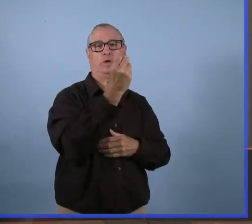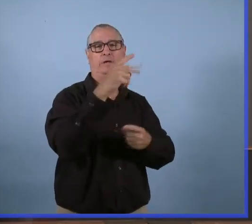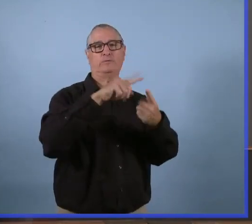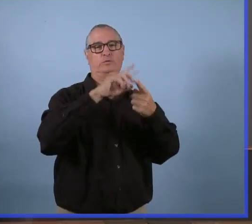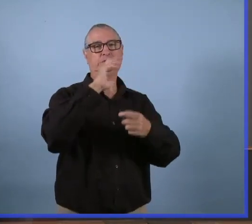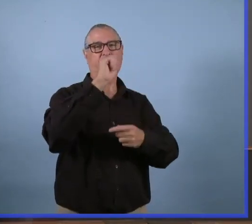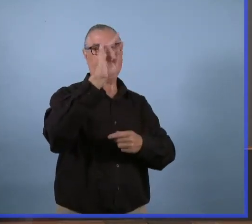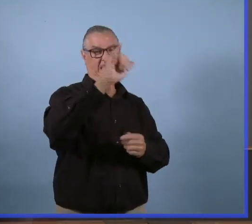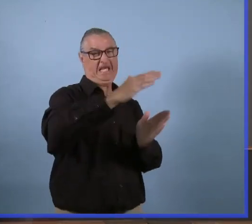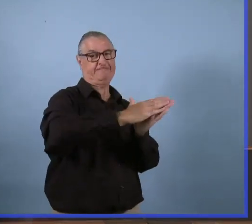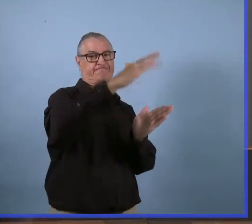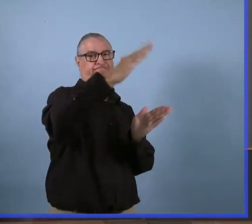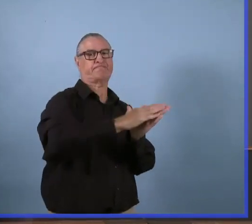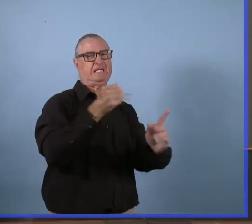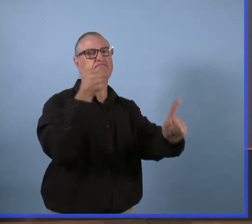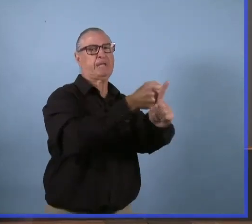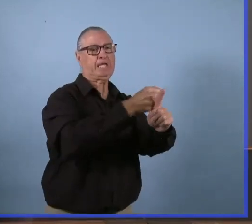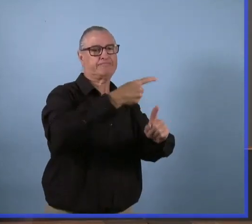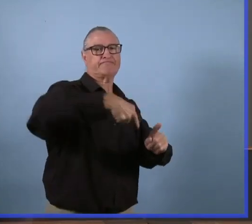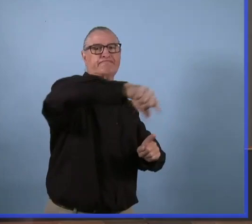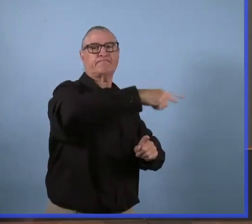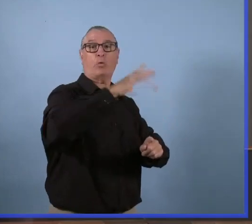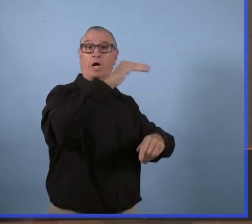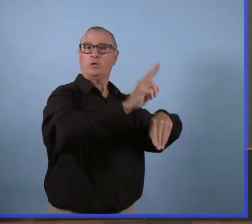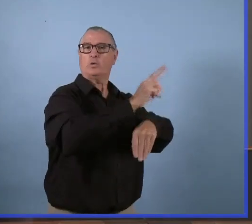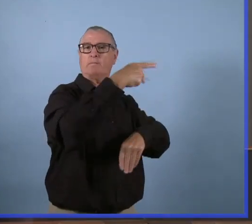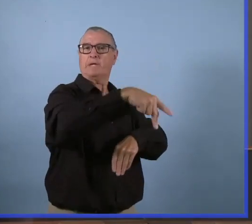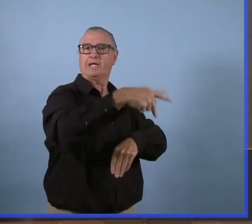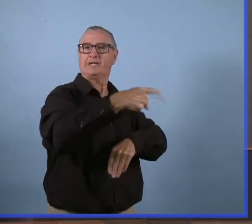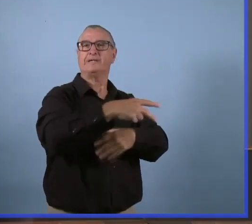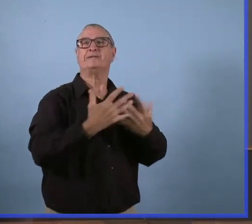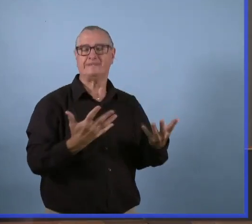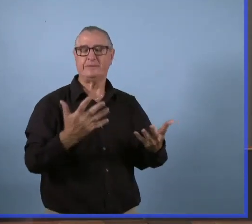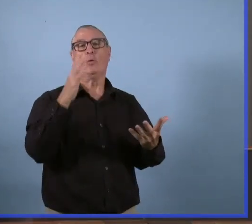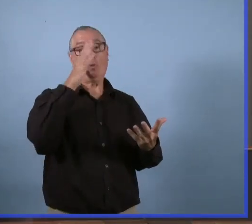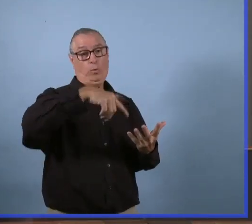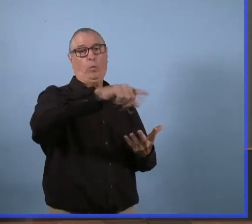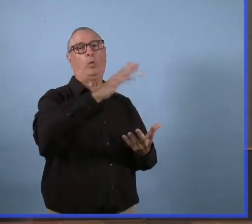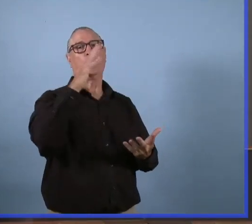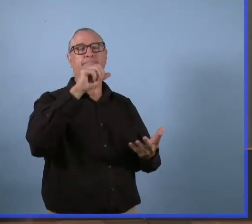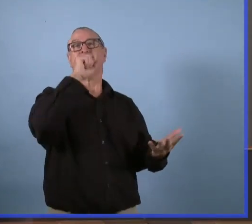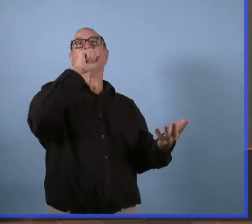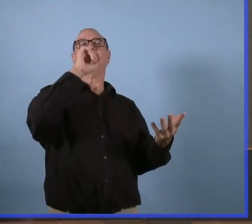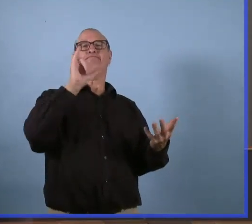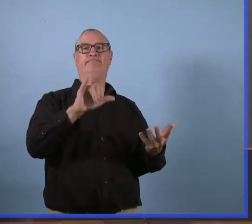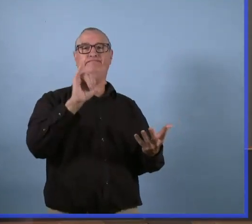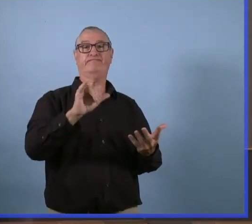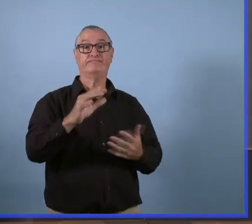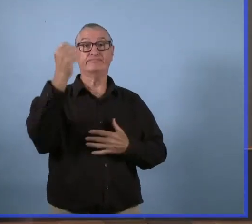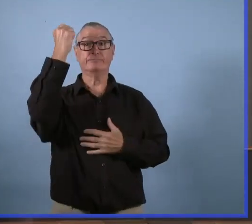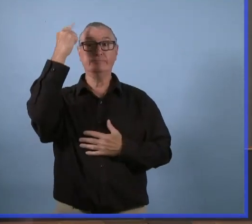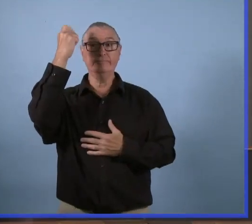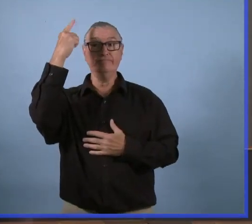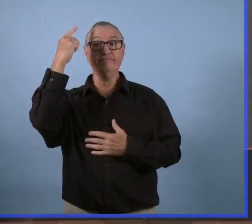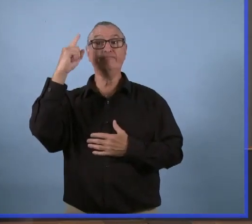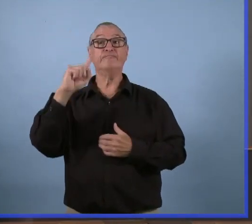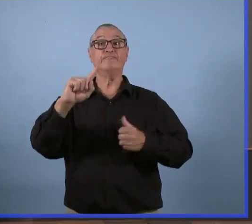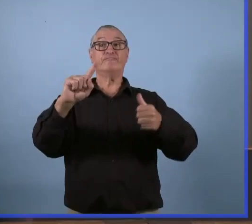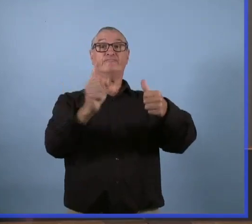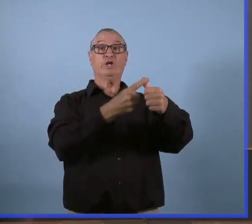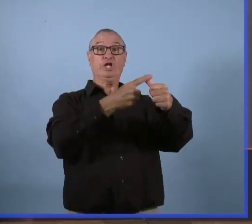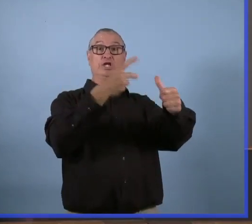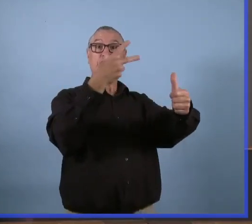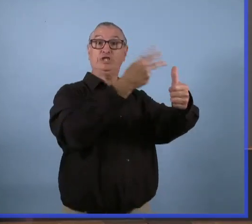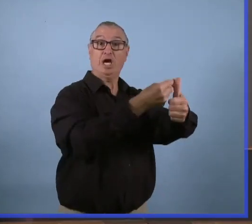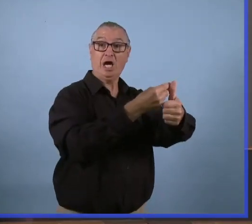des 12 à 17 ans. Donc, c'est un petit problème sur le chemin. Ce n pas le premier. Mais on a